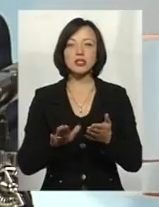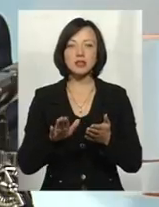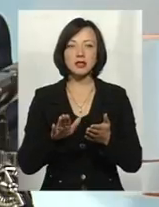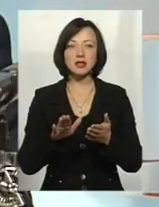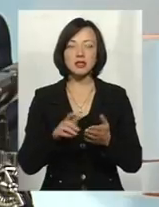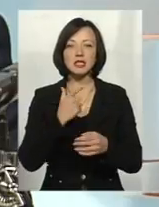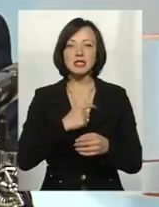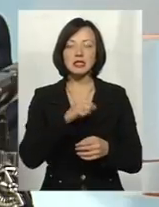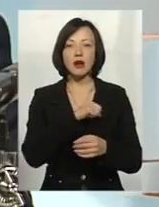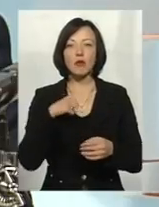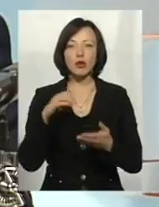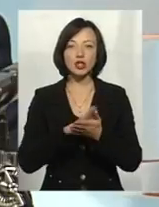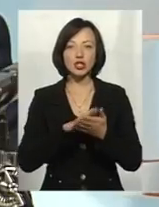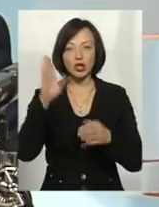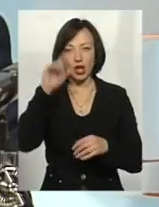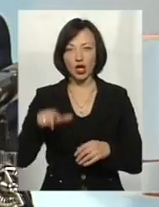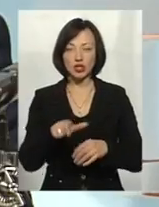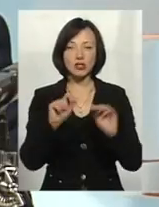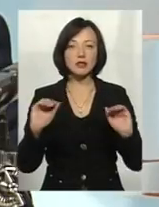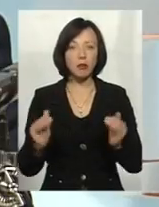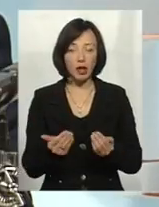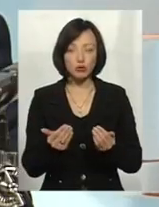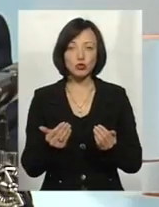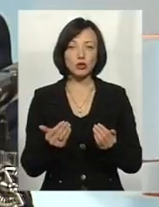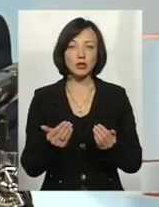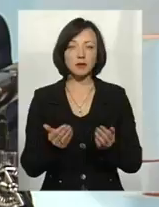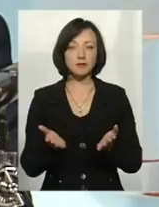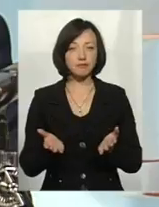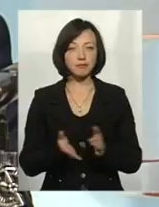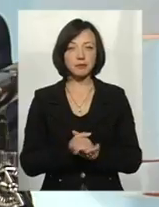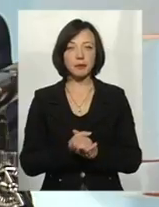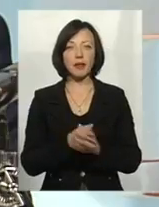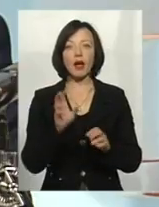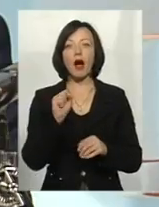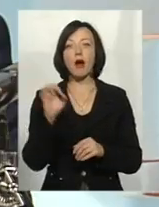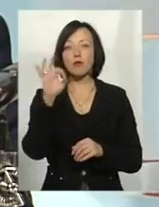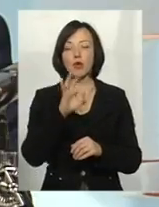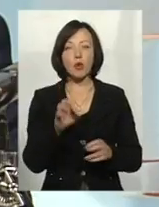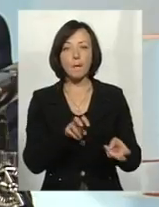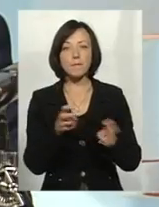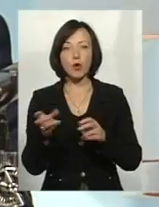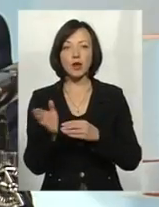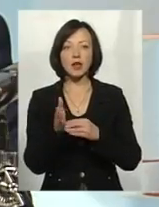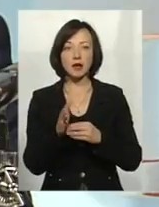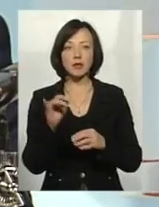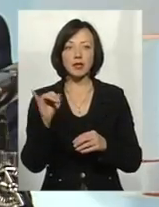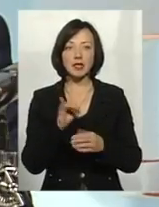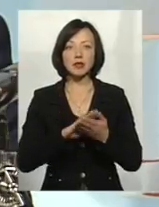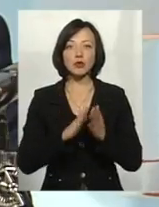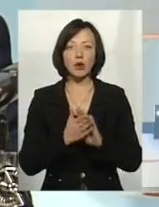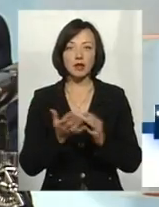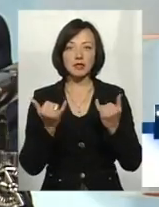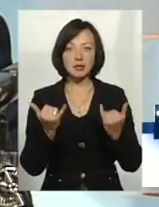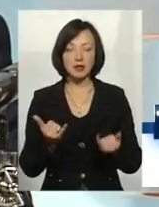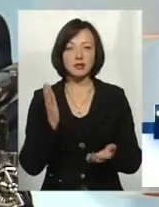тобто здатність до самоочищення. А замор риби і ось та ситуація, яка